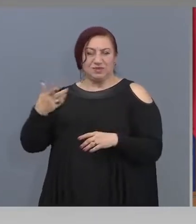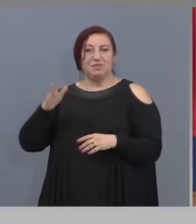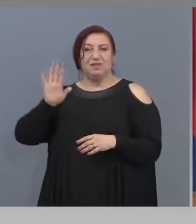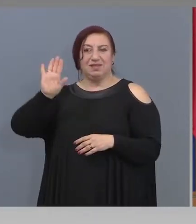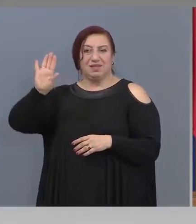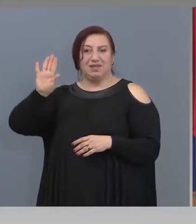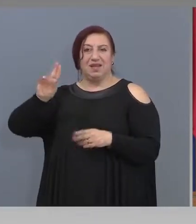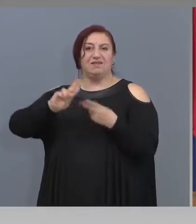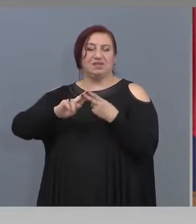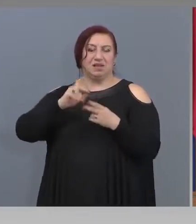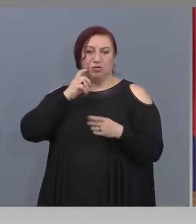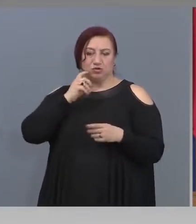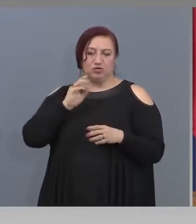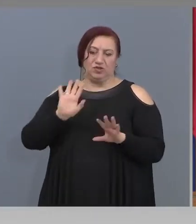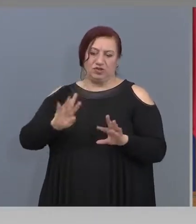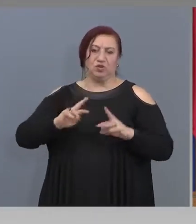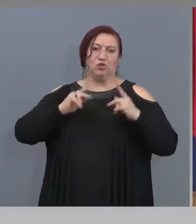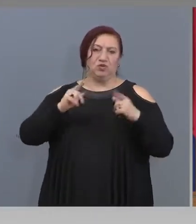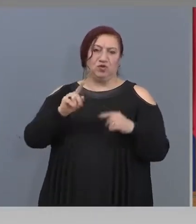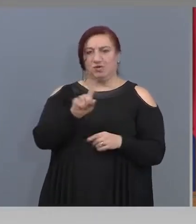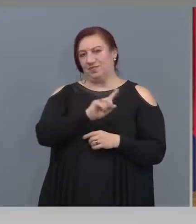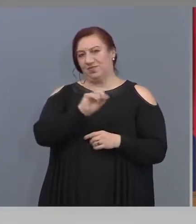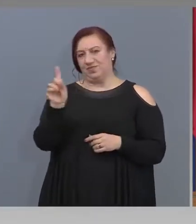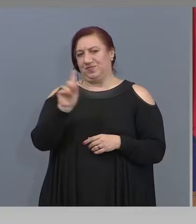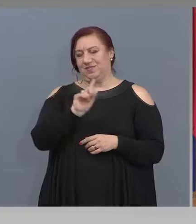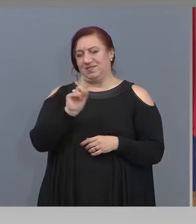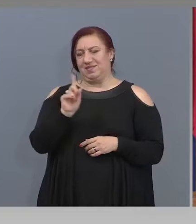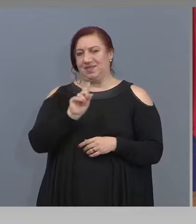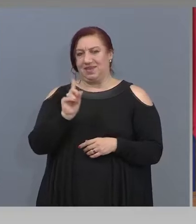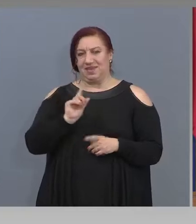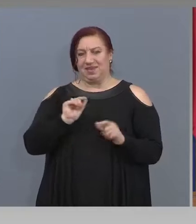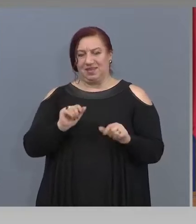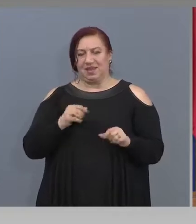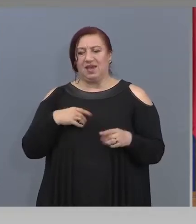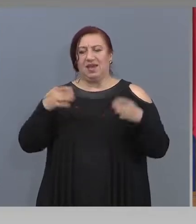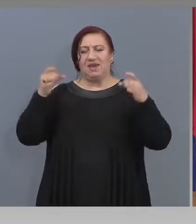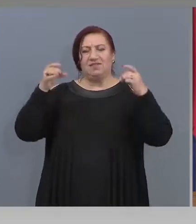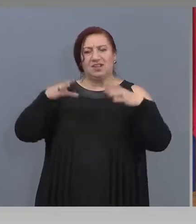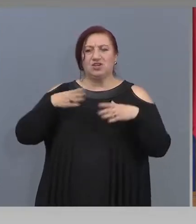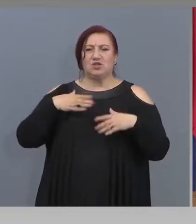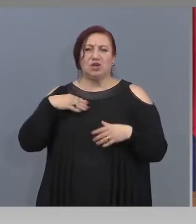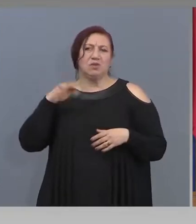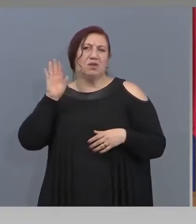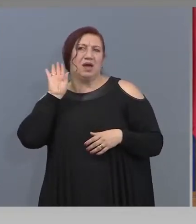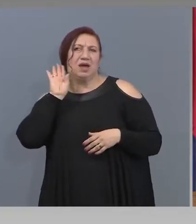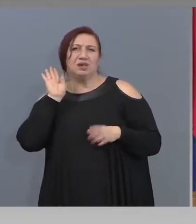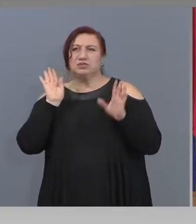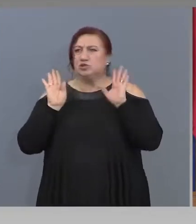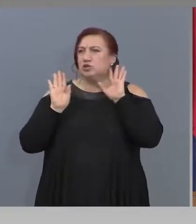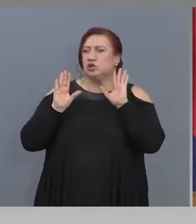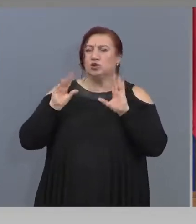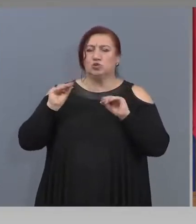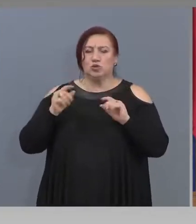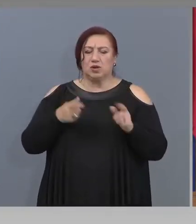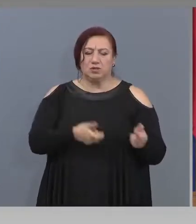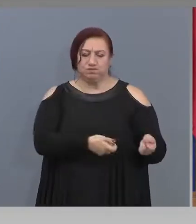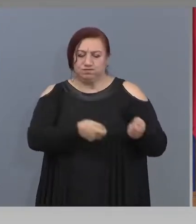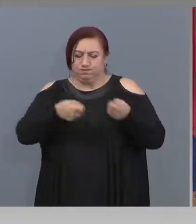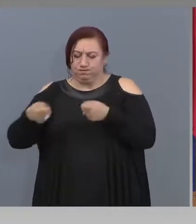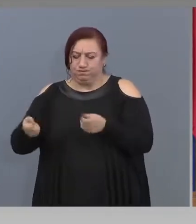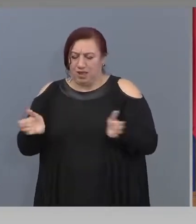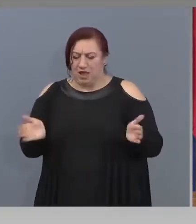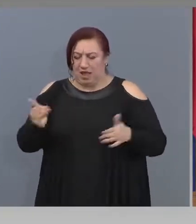не е така. Още от самото до начало пълзяха такива слухове, че се изнася в кашони, в човали и така